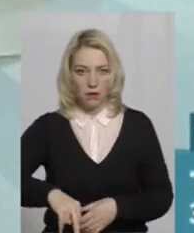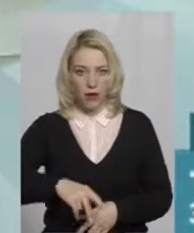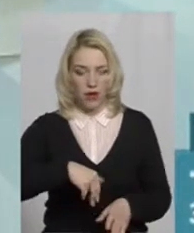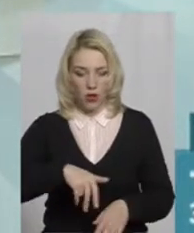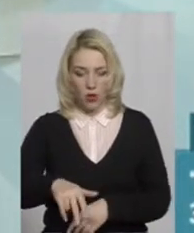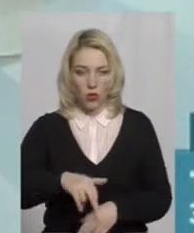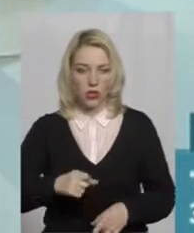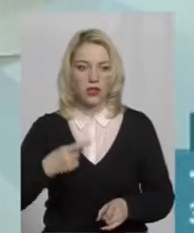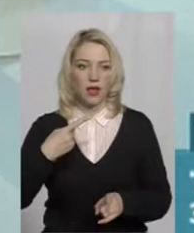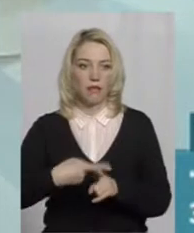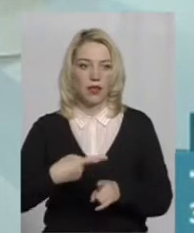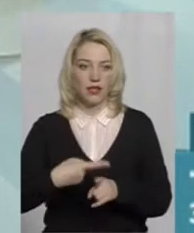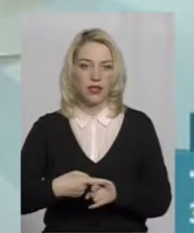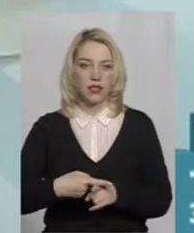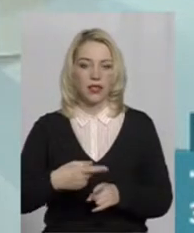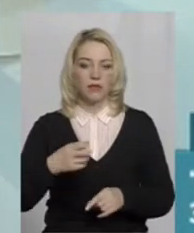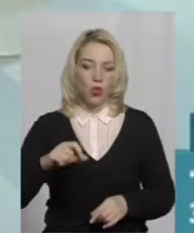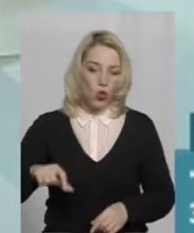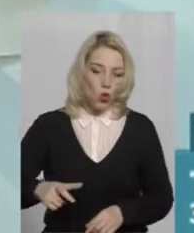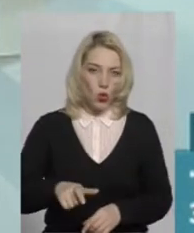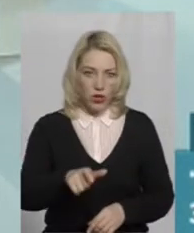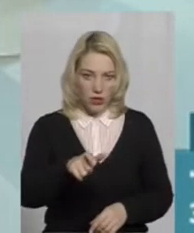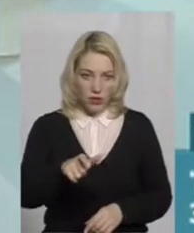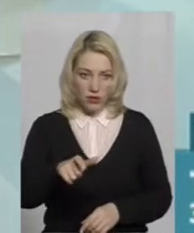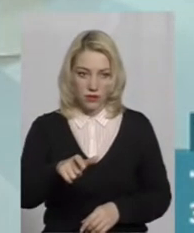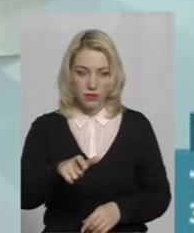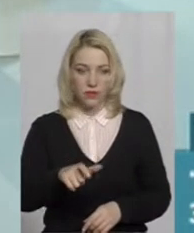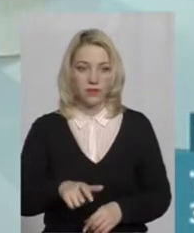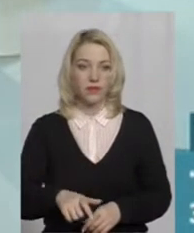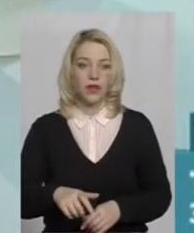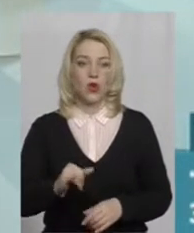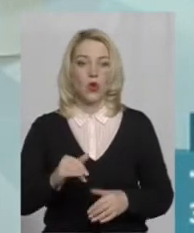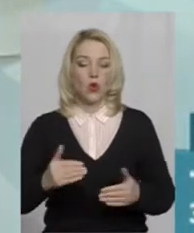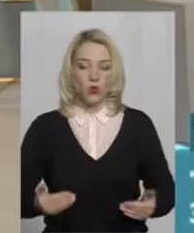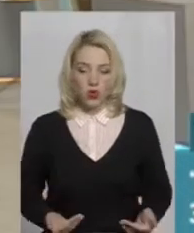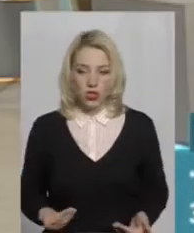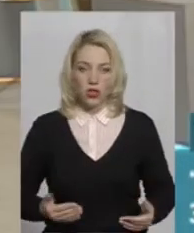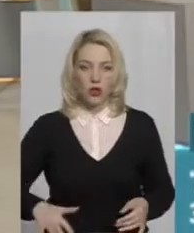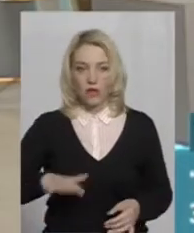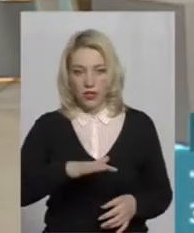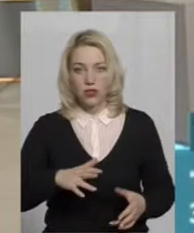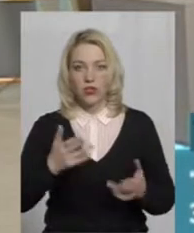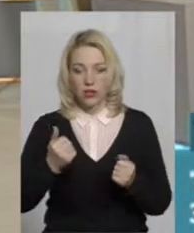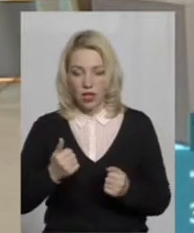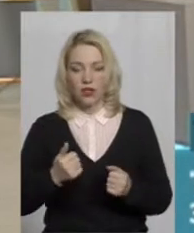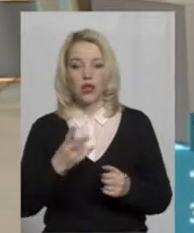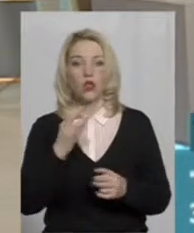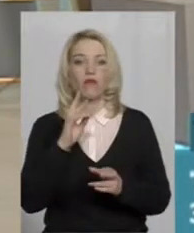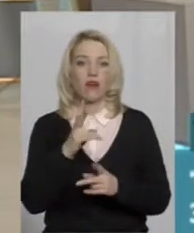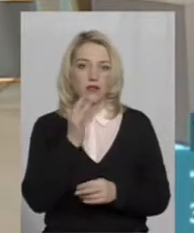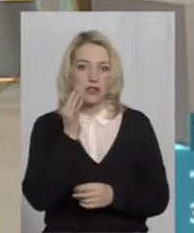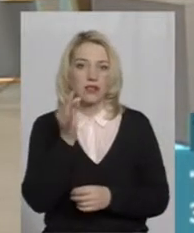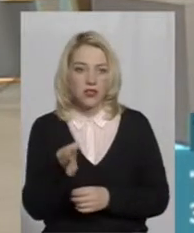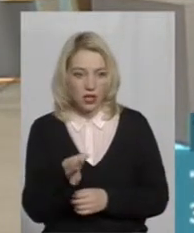перетині доріг в житлових зонах. Робиться, ну, як сказати,